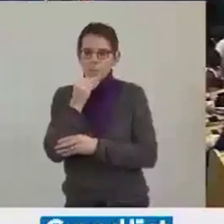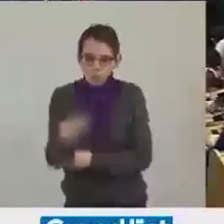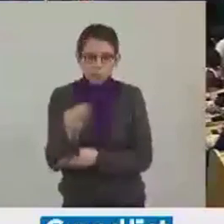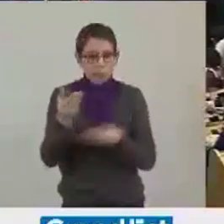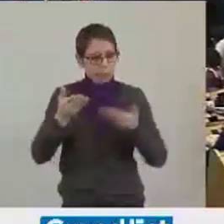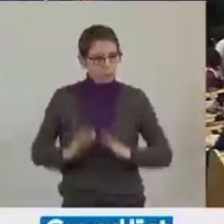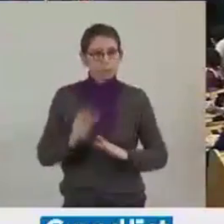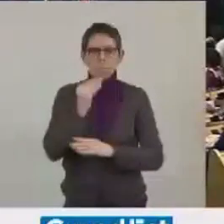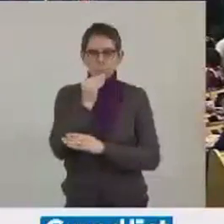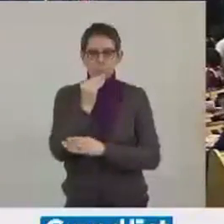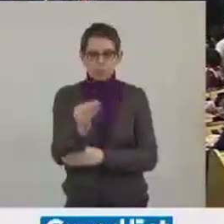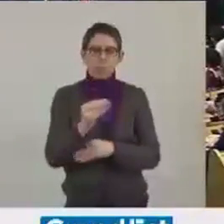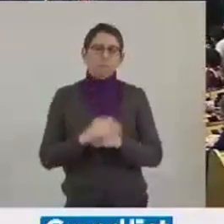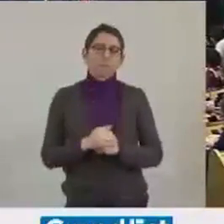Jean.